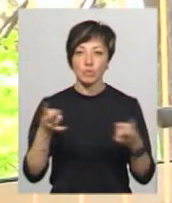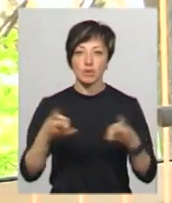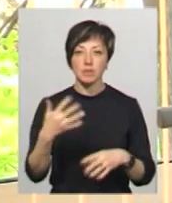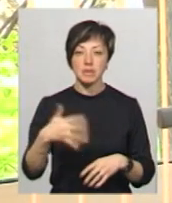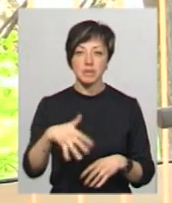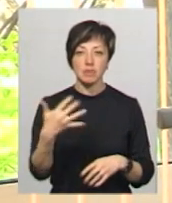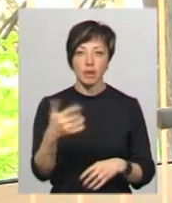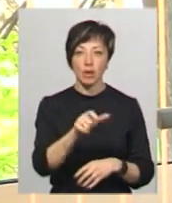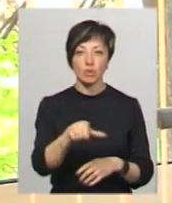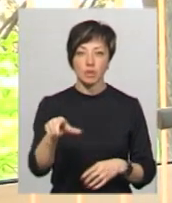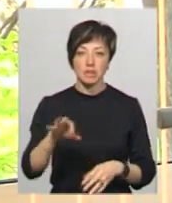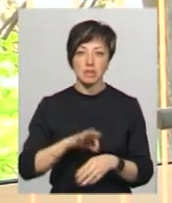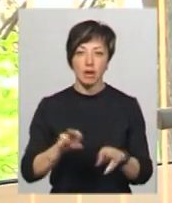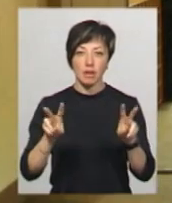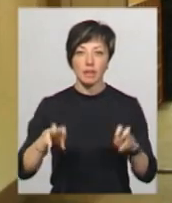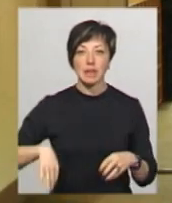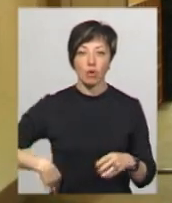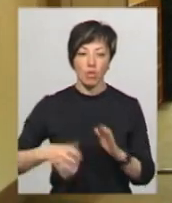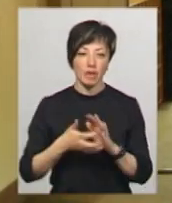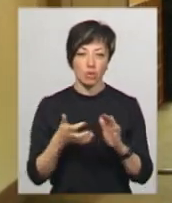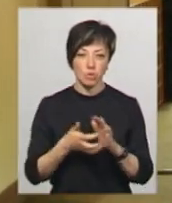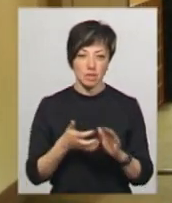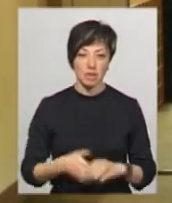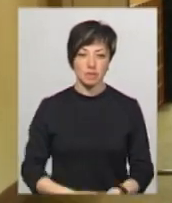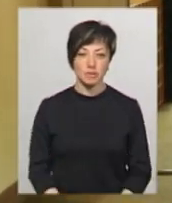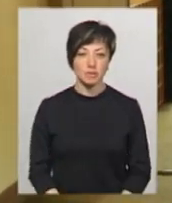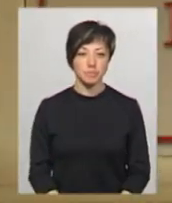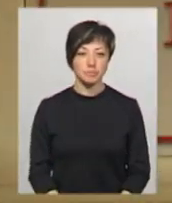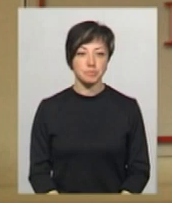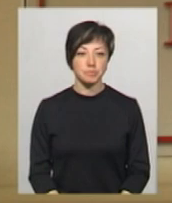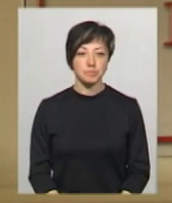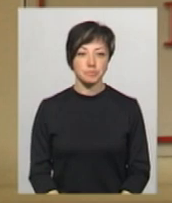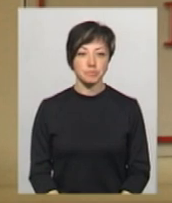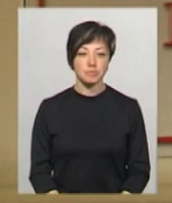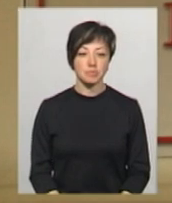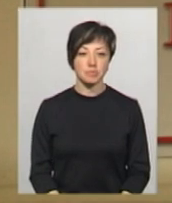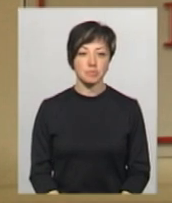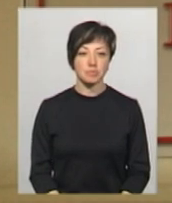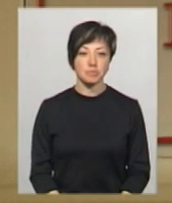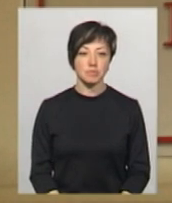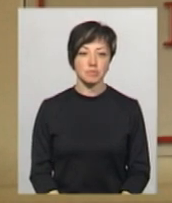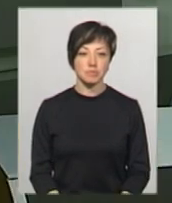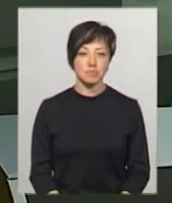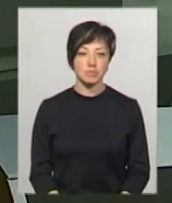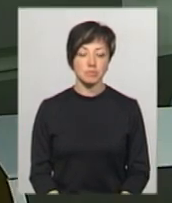55 людей з діагнозом ниркова недостатність. Тетяна Ворожцова, Юрій Чорний, новини, Поділля, центр.